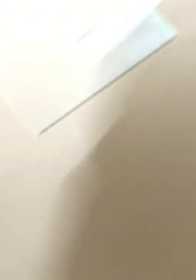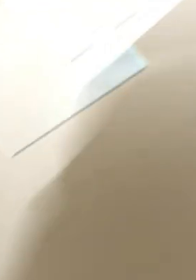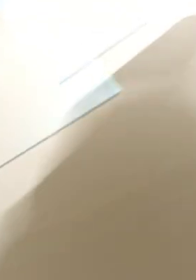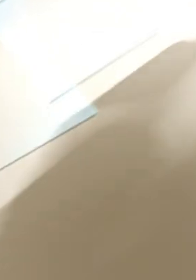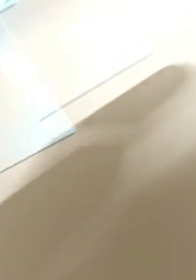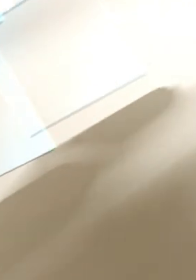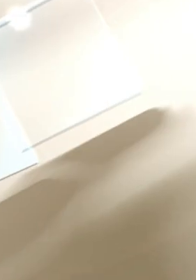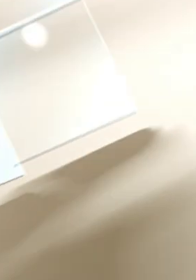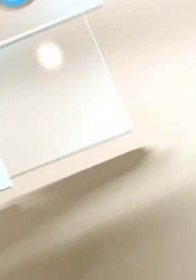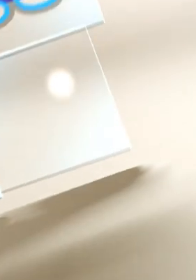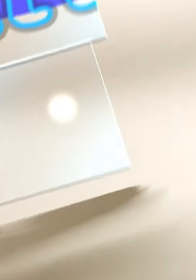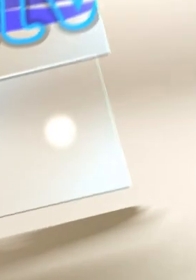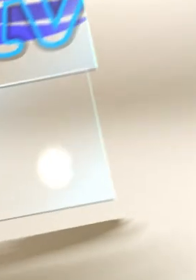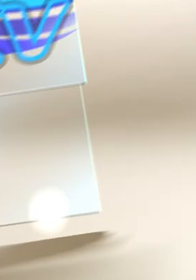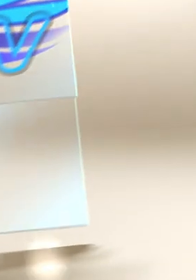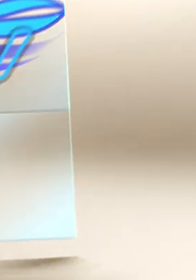Muzyka